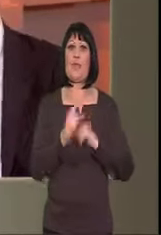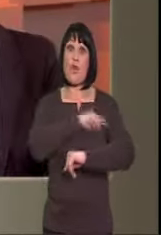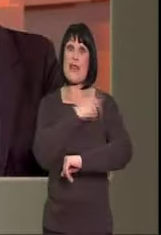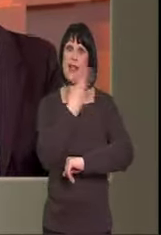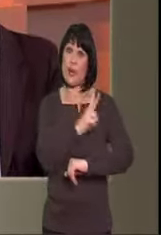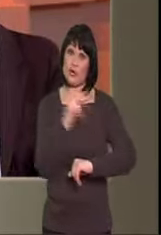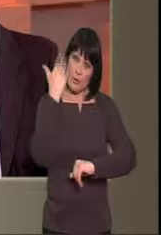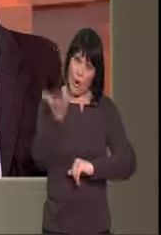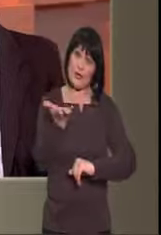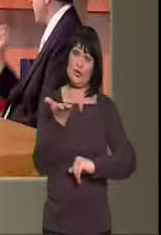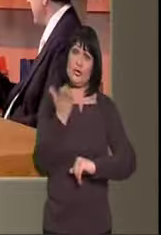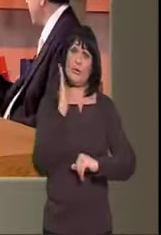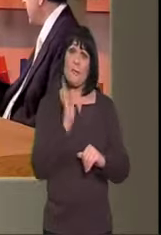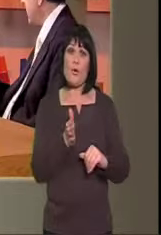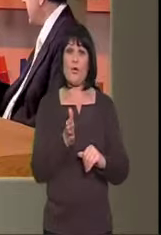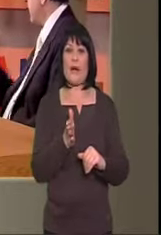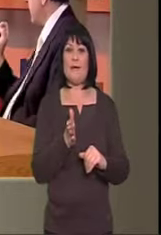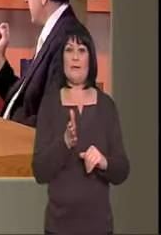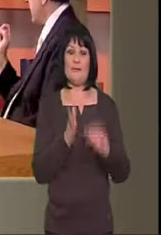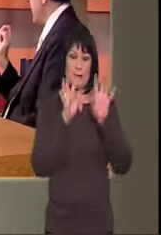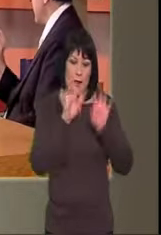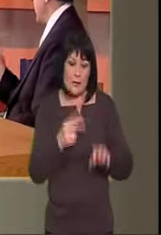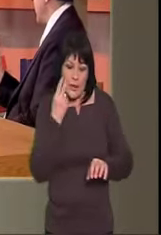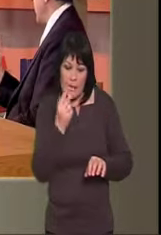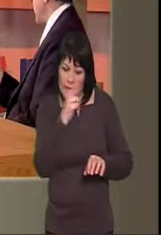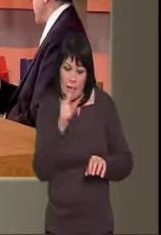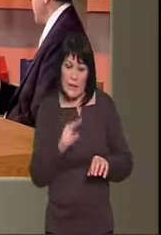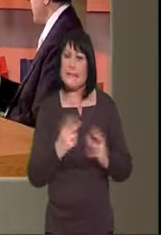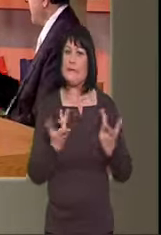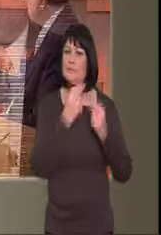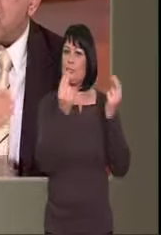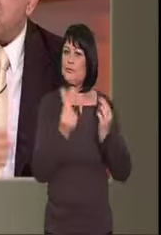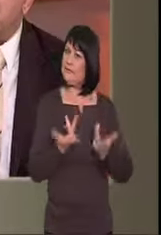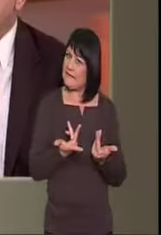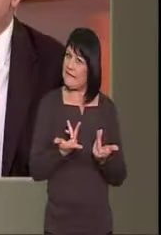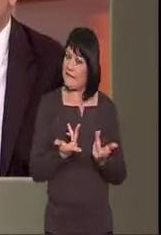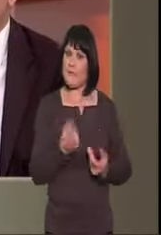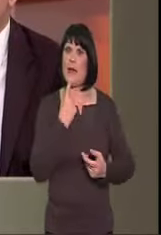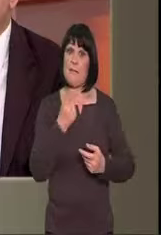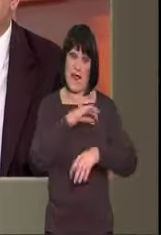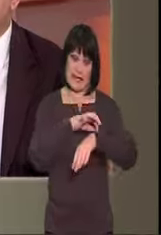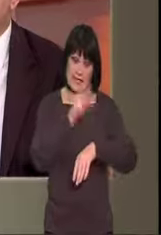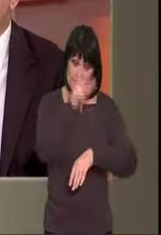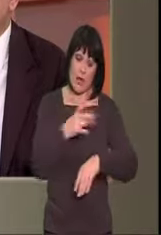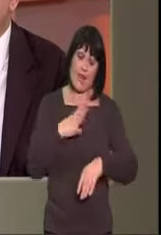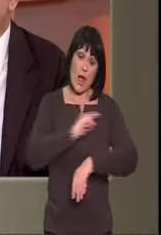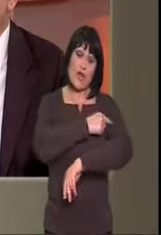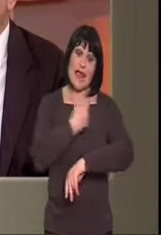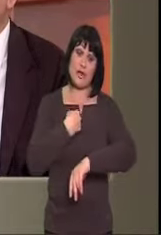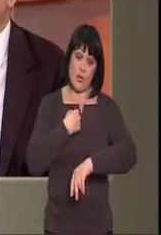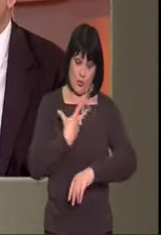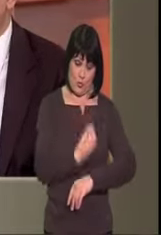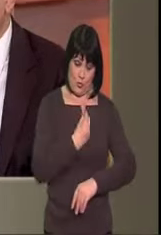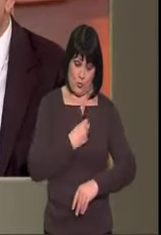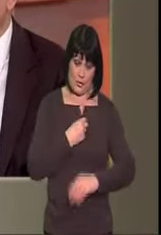από εξουσιοδοτημένα άτομα. Λοιπόν, αν εξουσιοδοτήσει ο ασθενής ότι θέλει την εκτινογραφία μου να